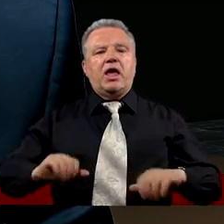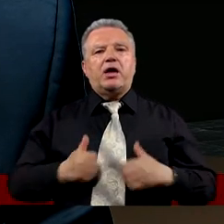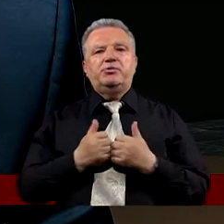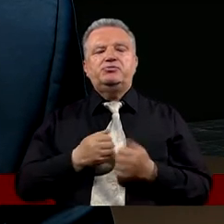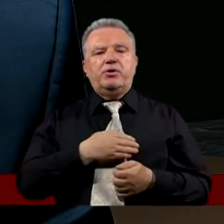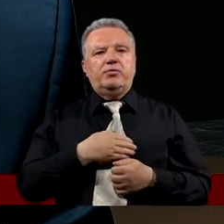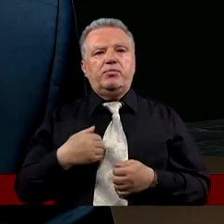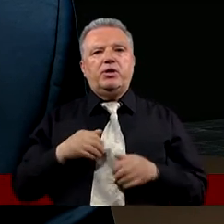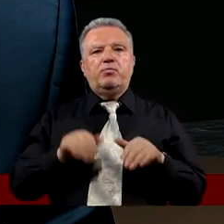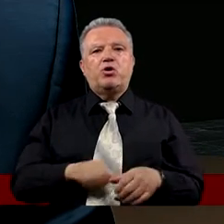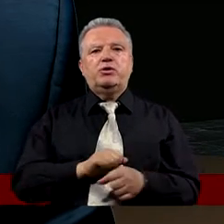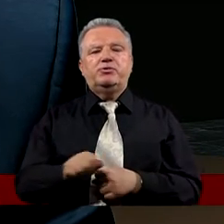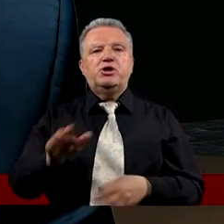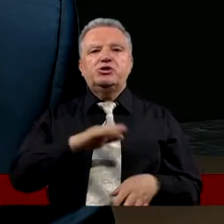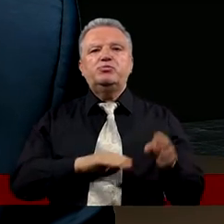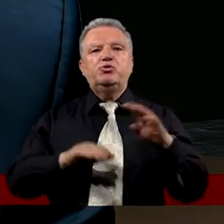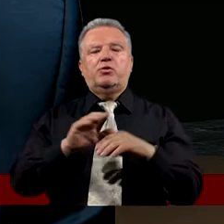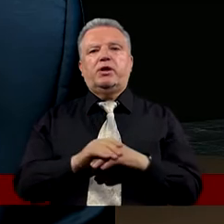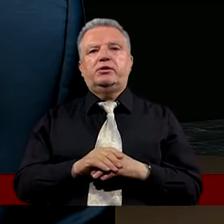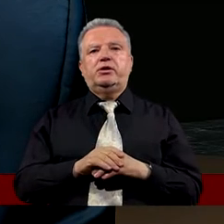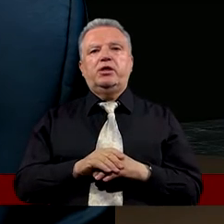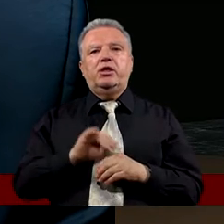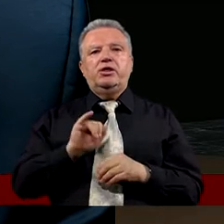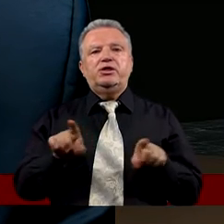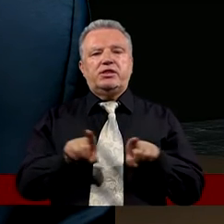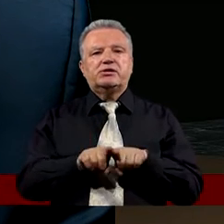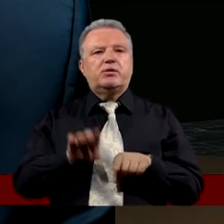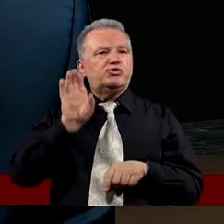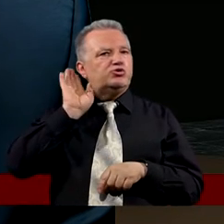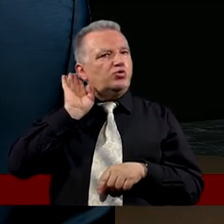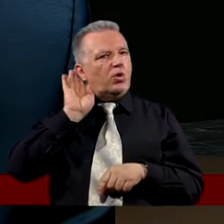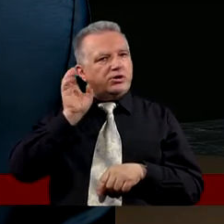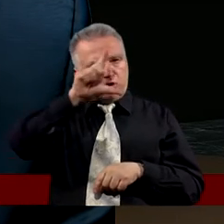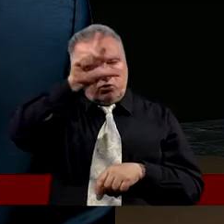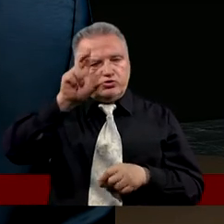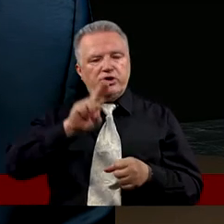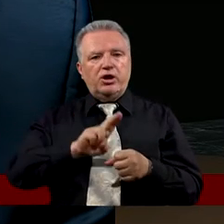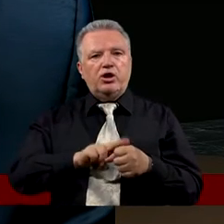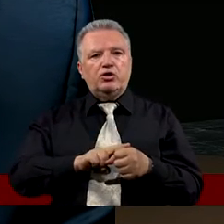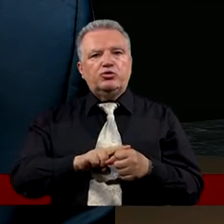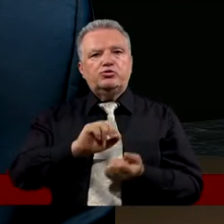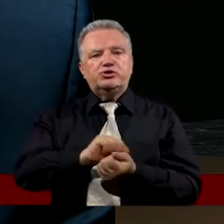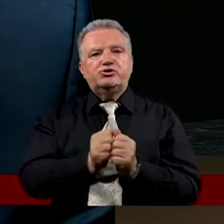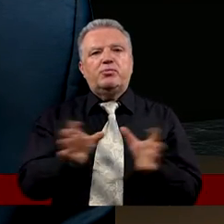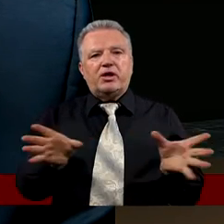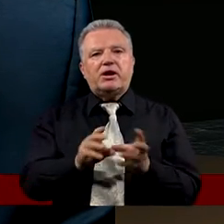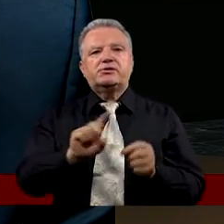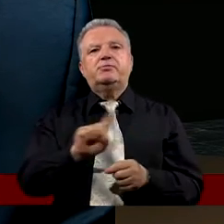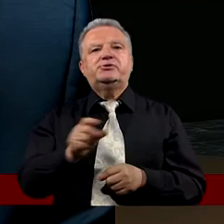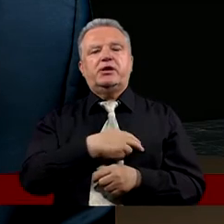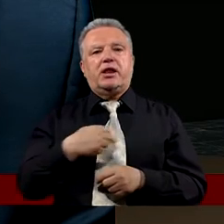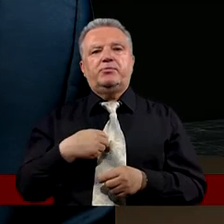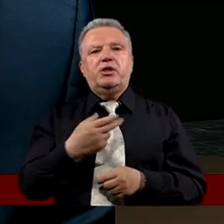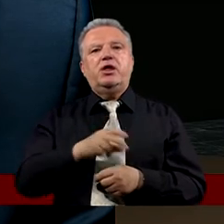Abyśmy my mogli być zbudowani i również słuchacze, którzy są razem z nami.